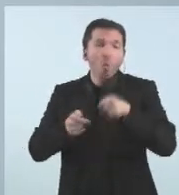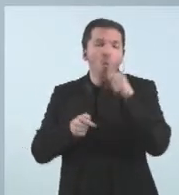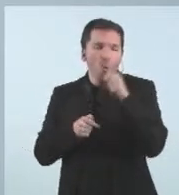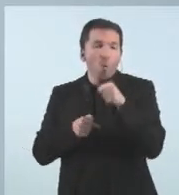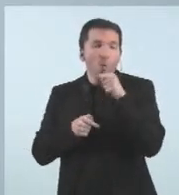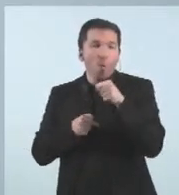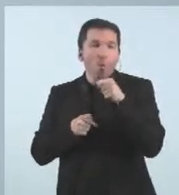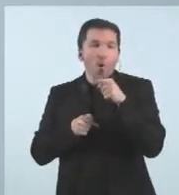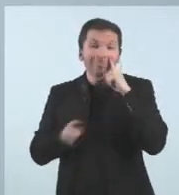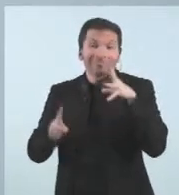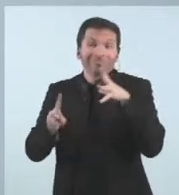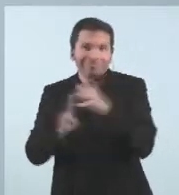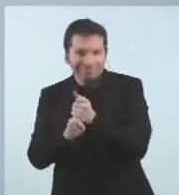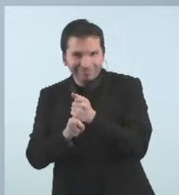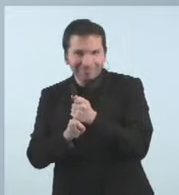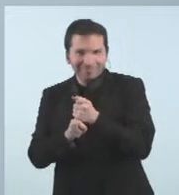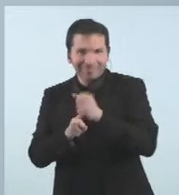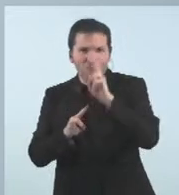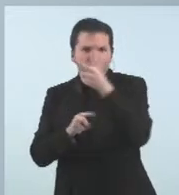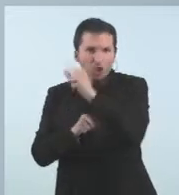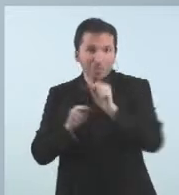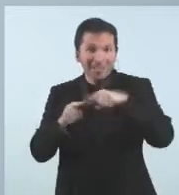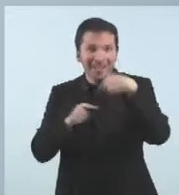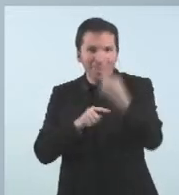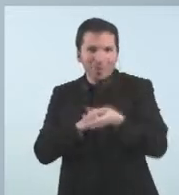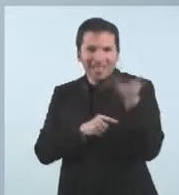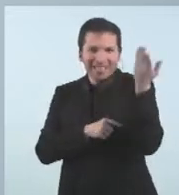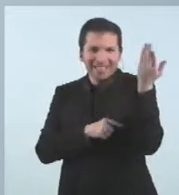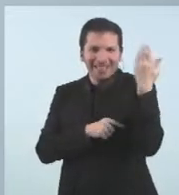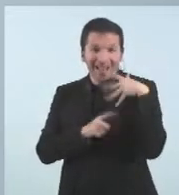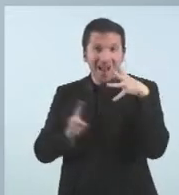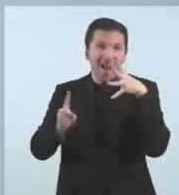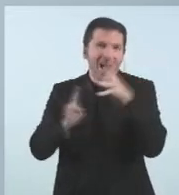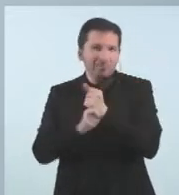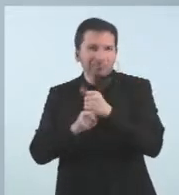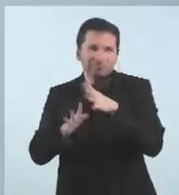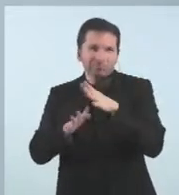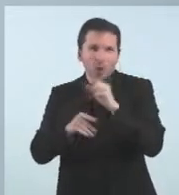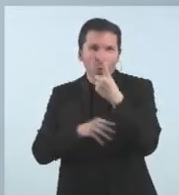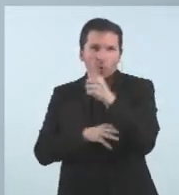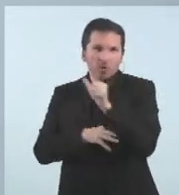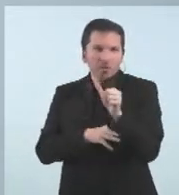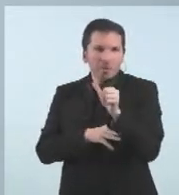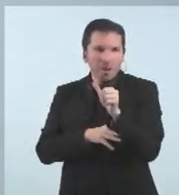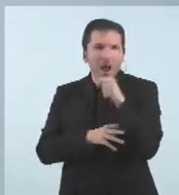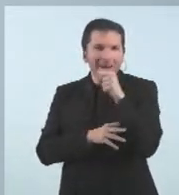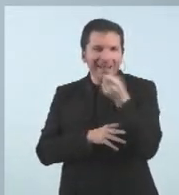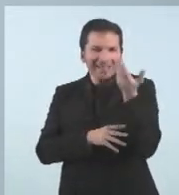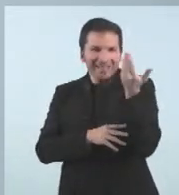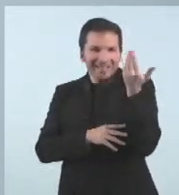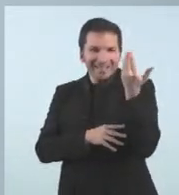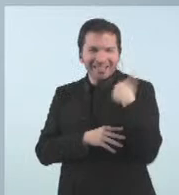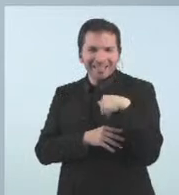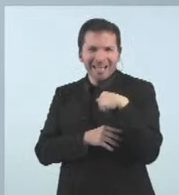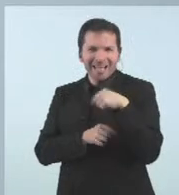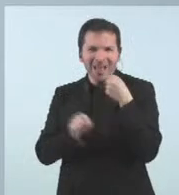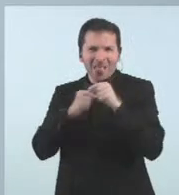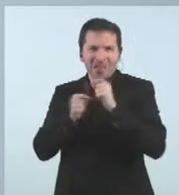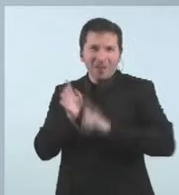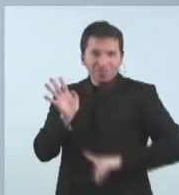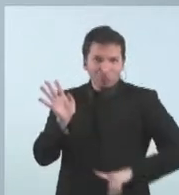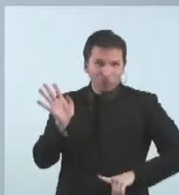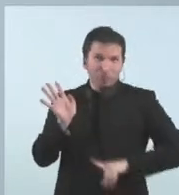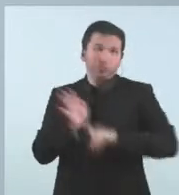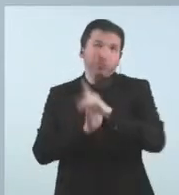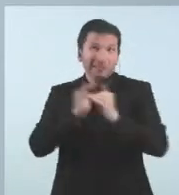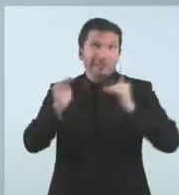discreta l'Òmicron i en dues setmanes es col·loca ja no, en dues setmanes, en una setmana es col·loca ja amb xifres per sobre el 70%.